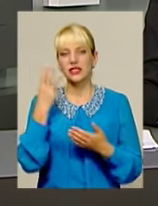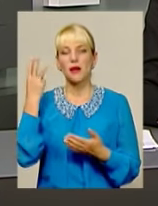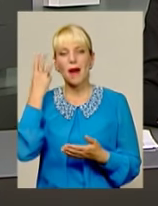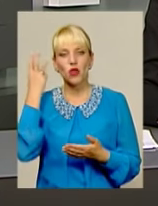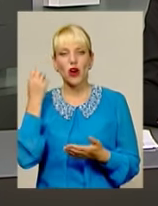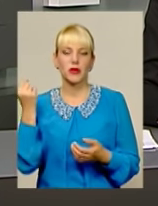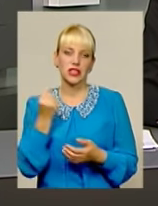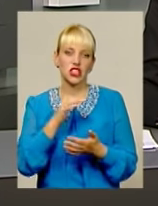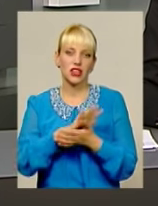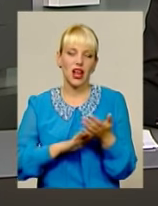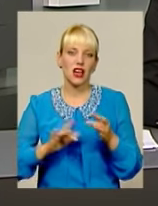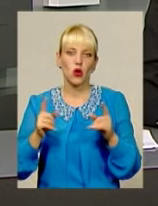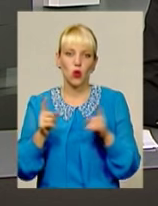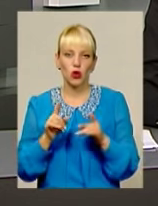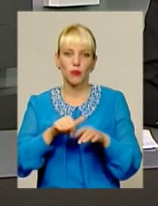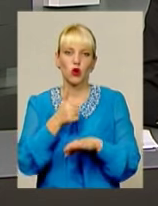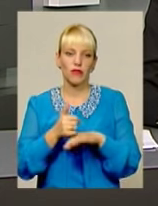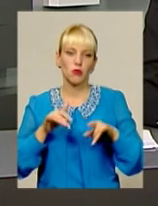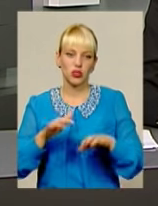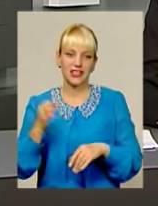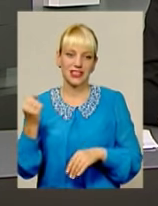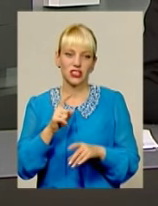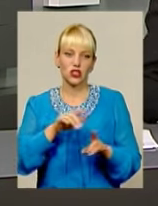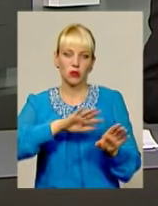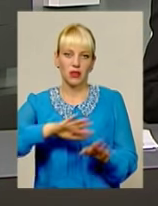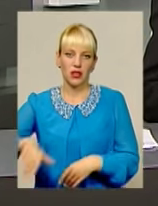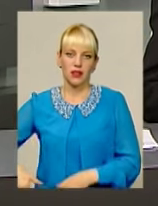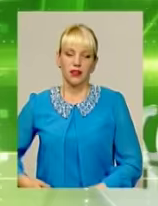тиждень. Далі коротко про головні події тижня, що минає.